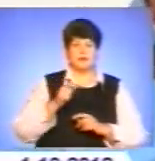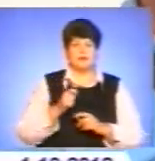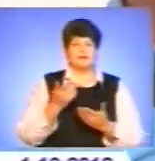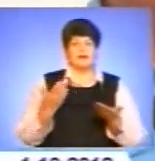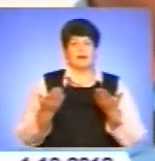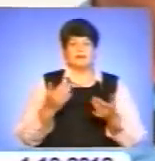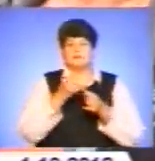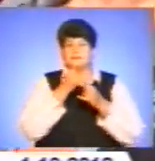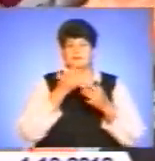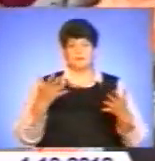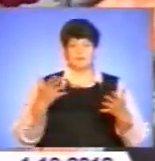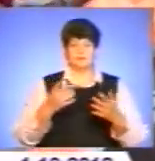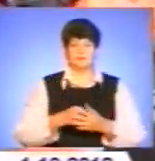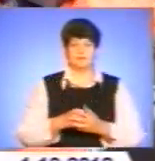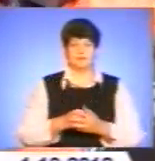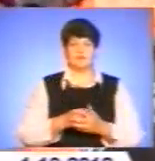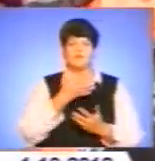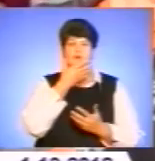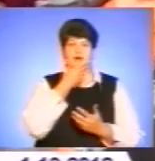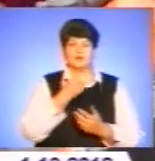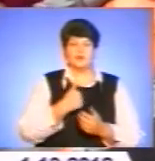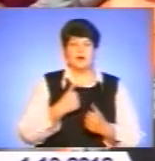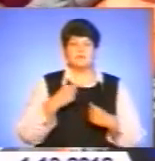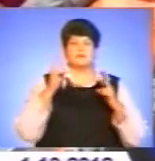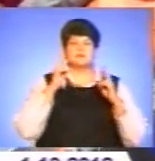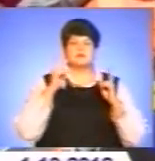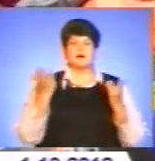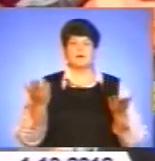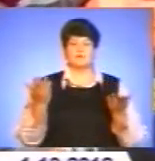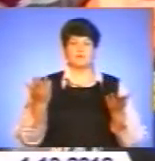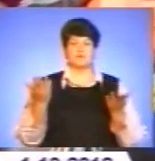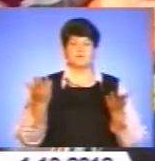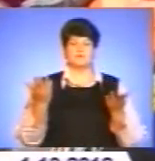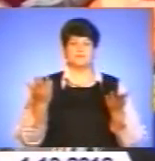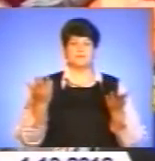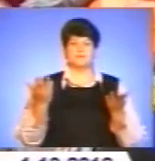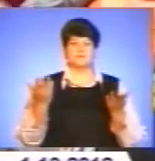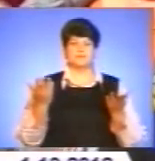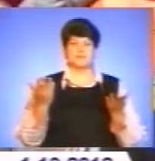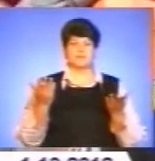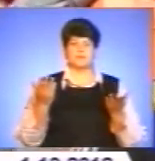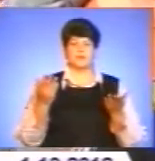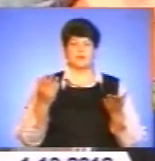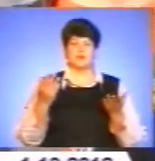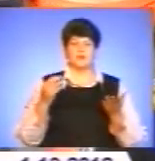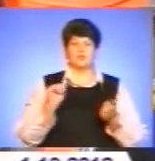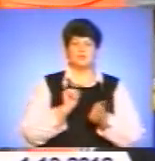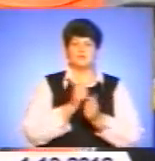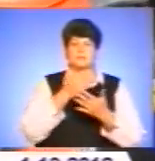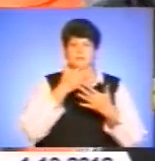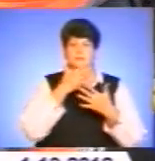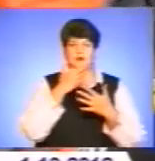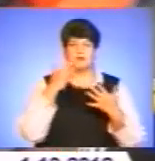не моглося. Файно нам, не знаємо, що каже, утиски багато маємо. І